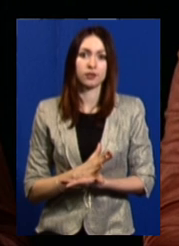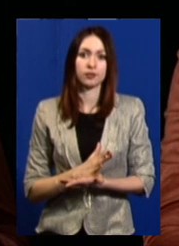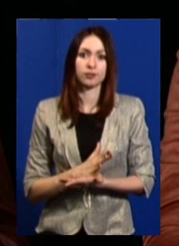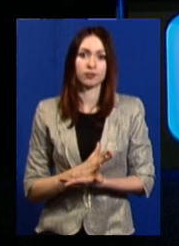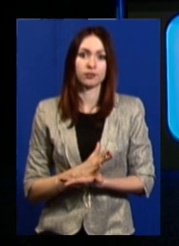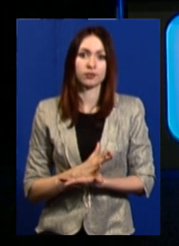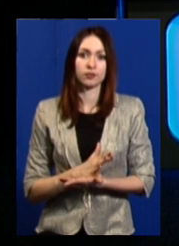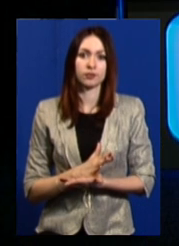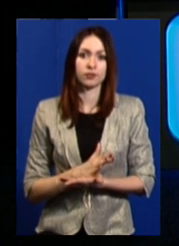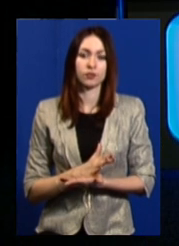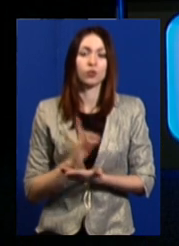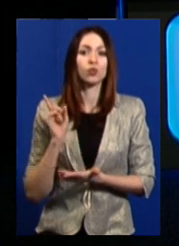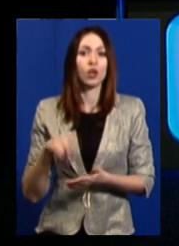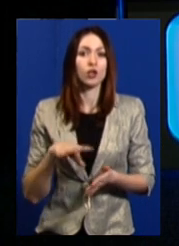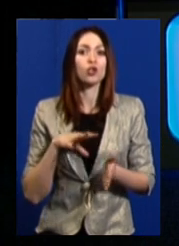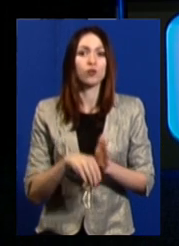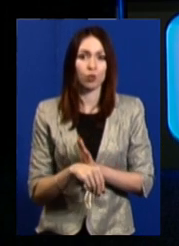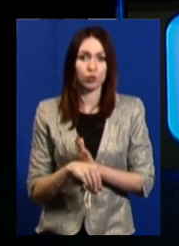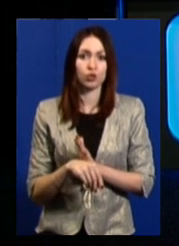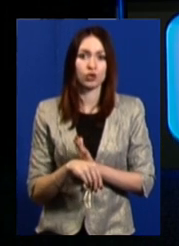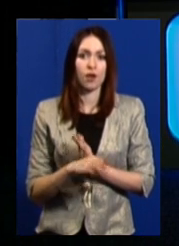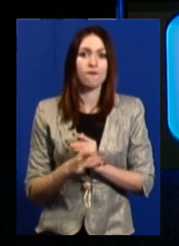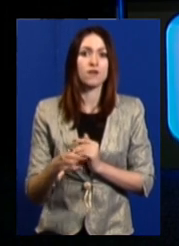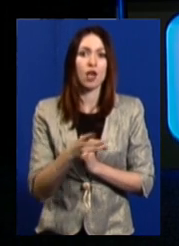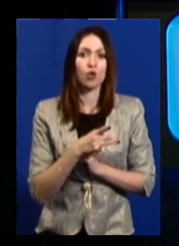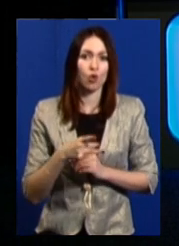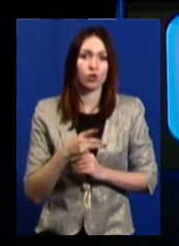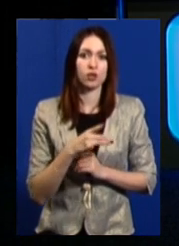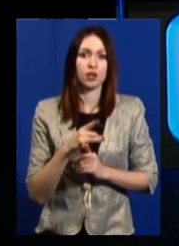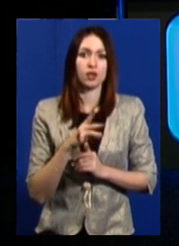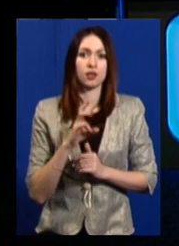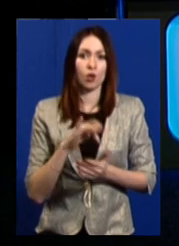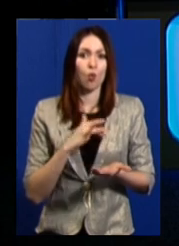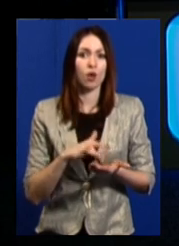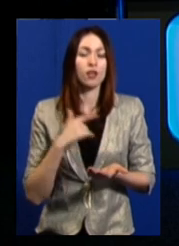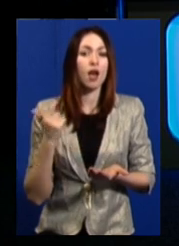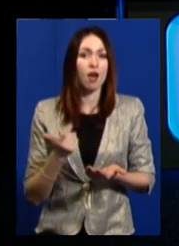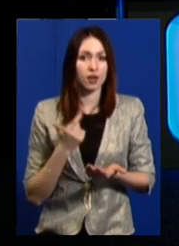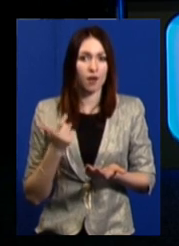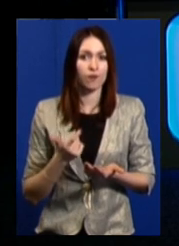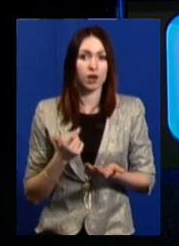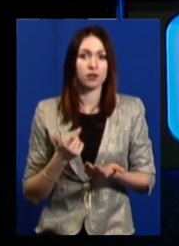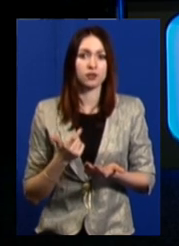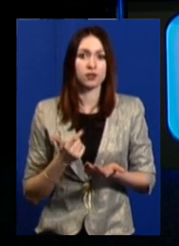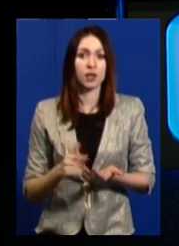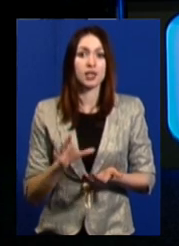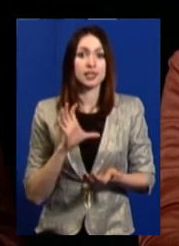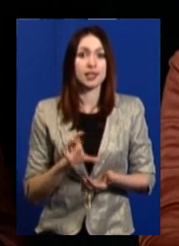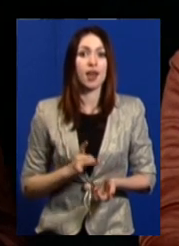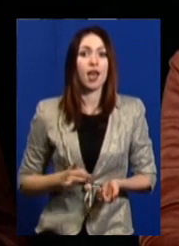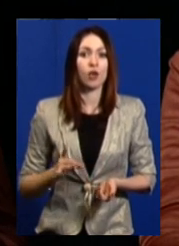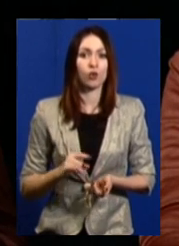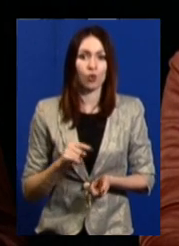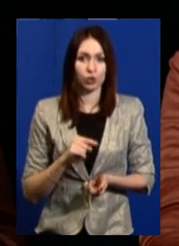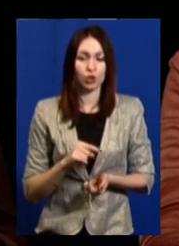існують, тобто, у тому числі, райони нахміста Харкова, з району,